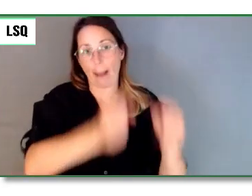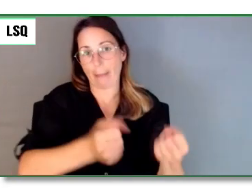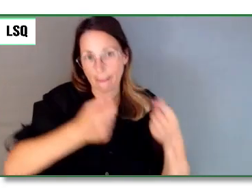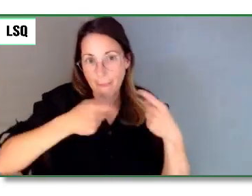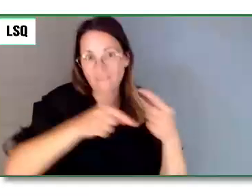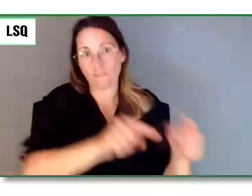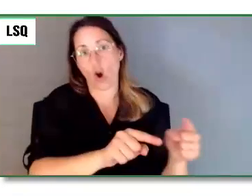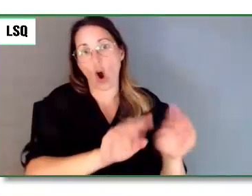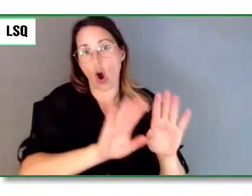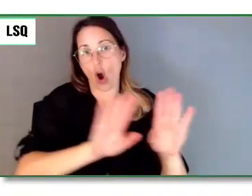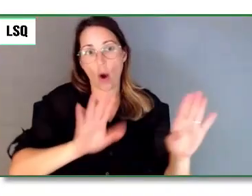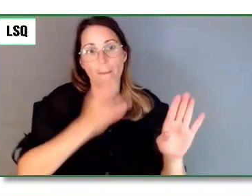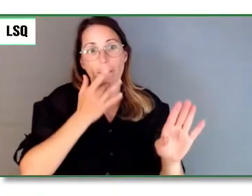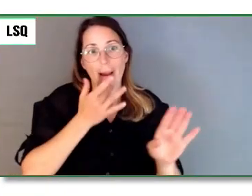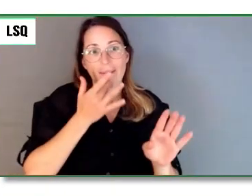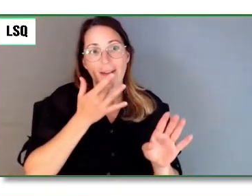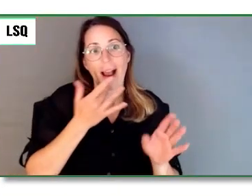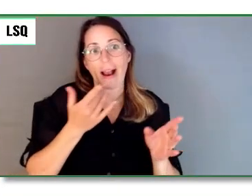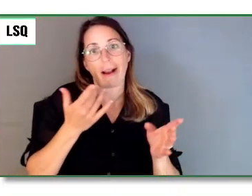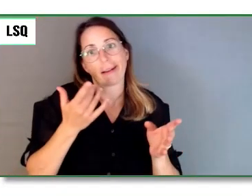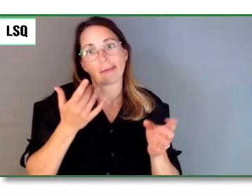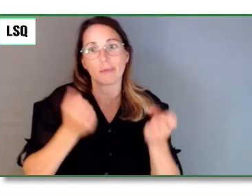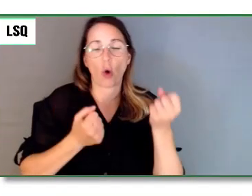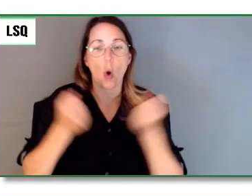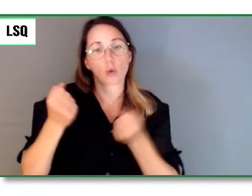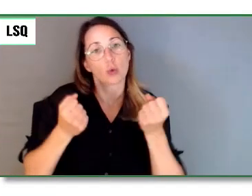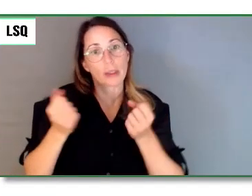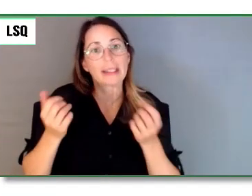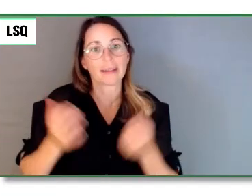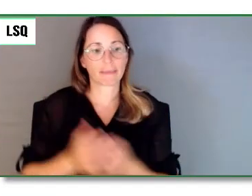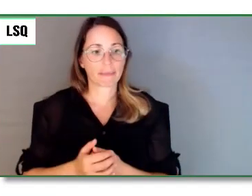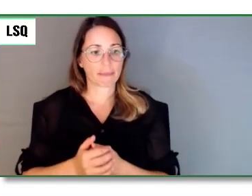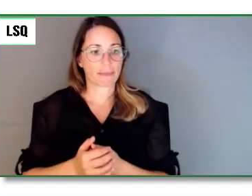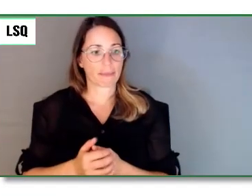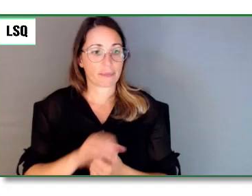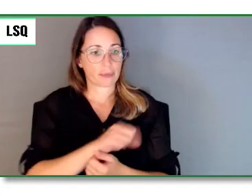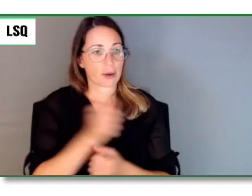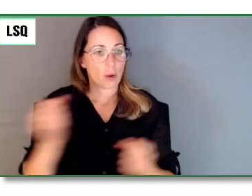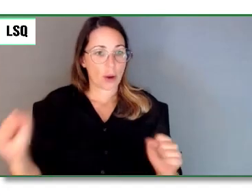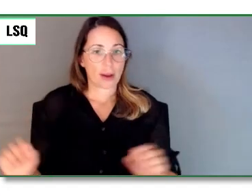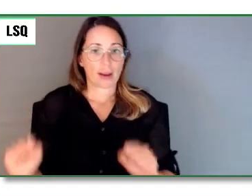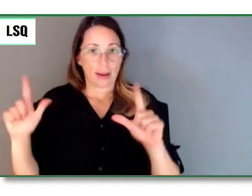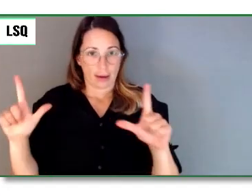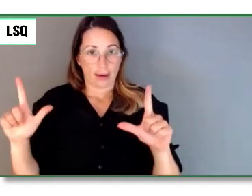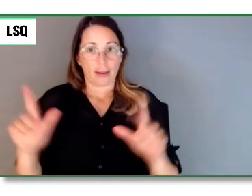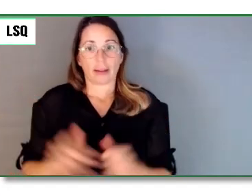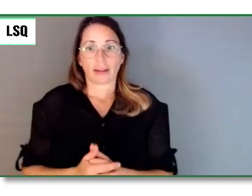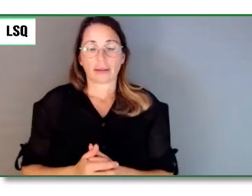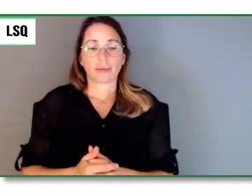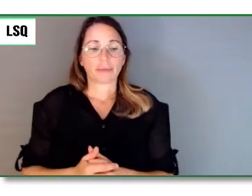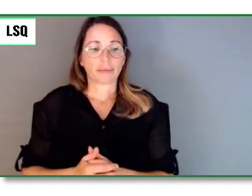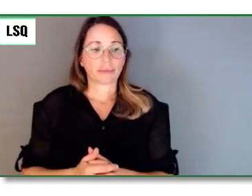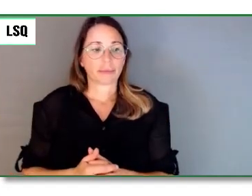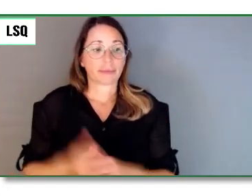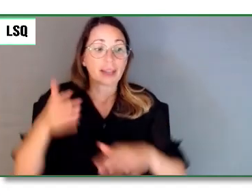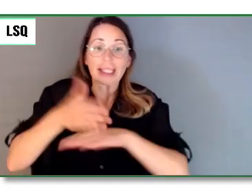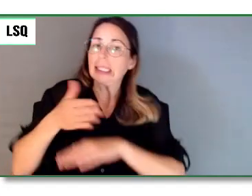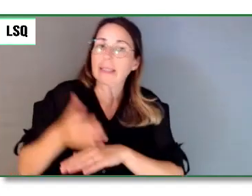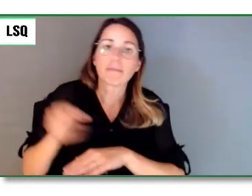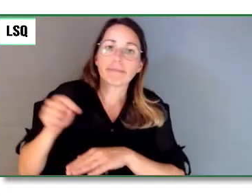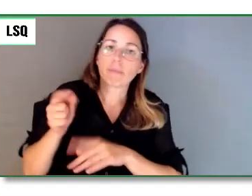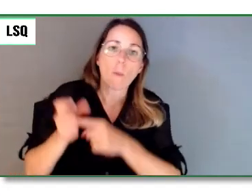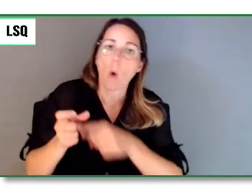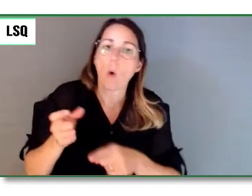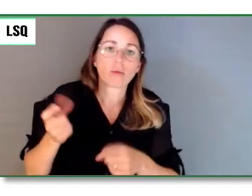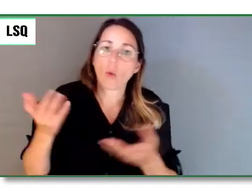Que signifie l'accessibilité? Y a-t-il un endroit sur Terre que les hommes n'ont pas rendu accessible par les moyens les plus simples? Les pieds, les jambes, le cœur,